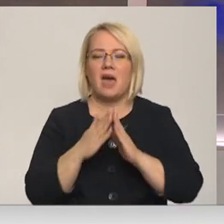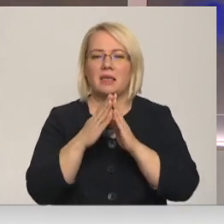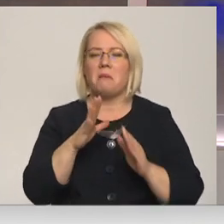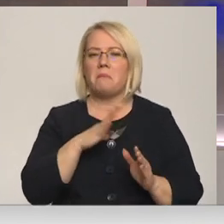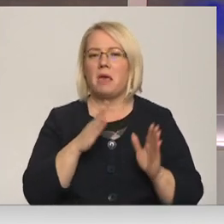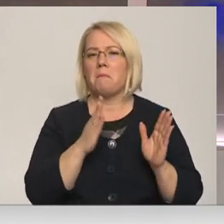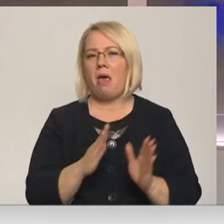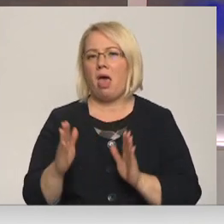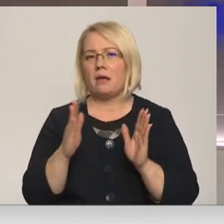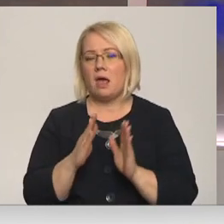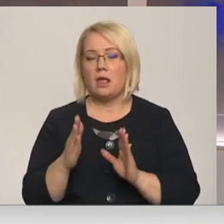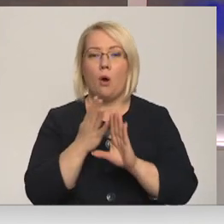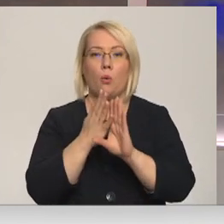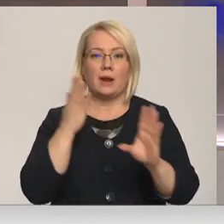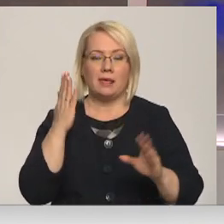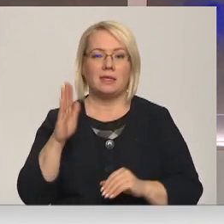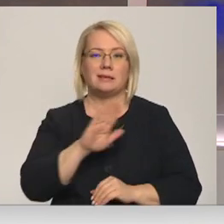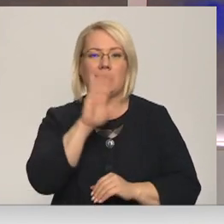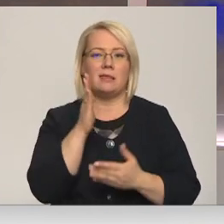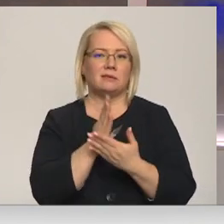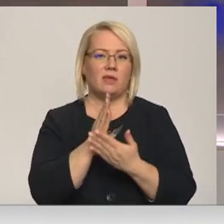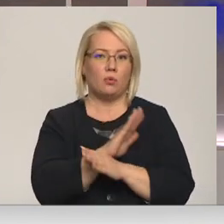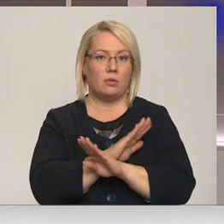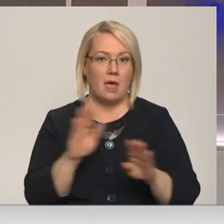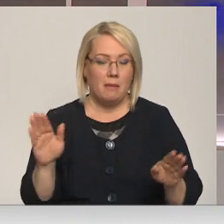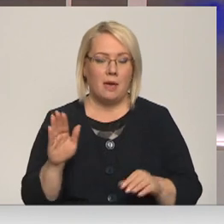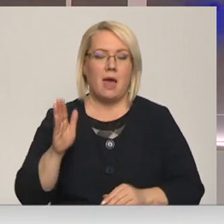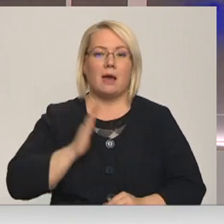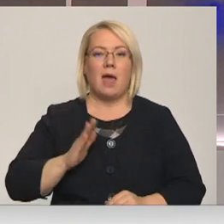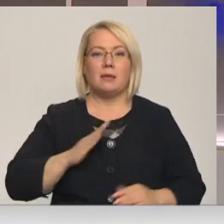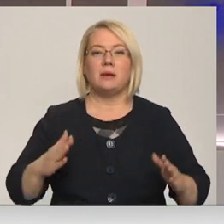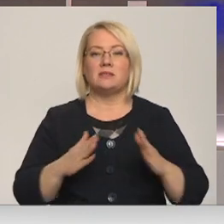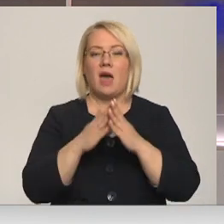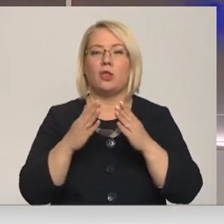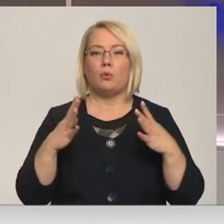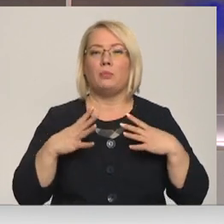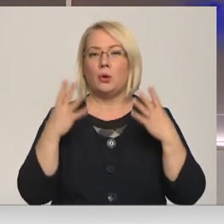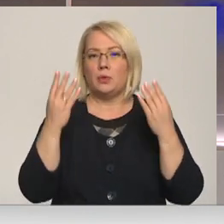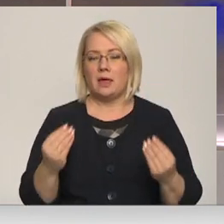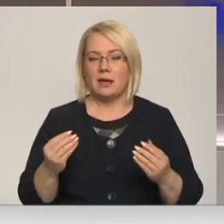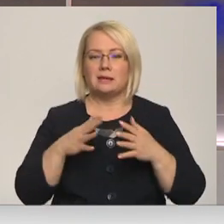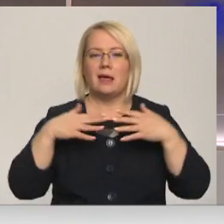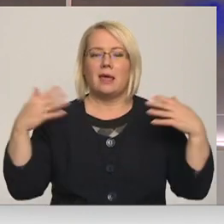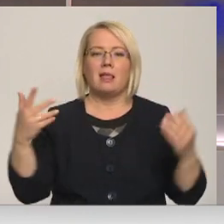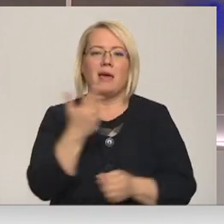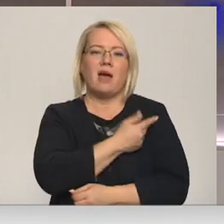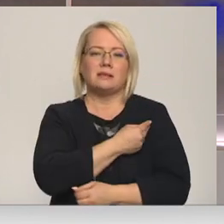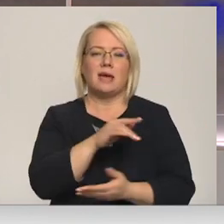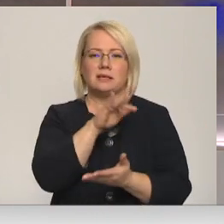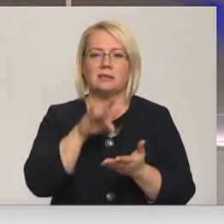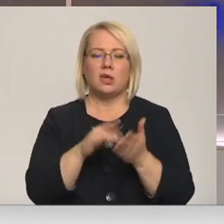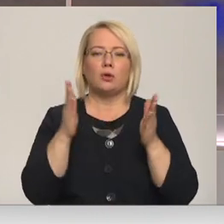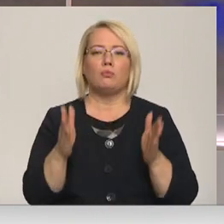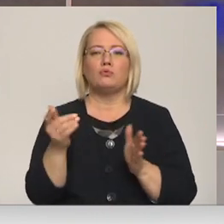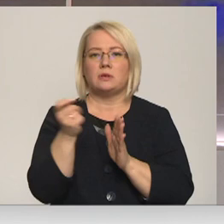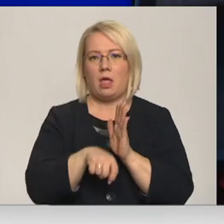mērena un rindas dienas vidū neveidojās. Gaidāmajās svētka brīvdienās Lielie vakcinācijas centri būs slēgti. Stāsta Vita